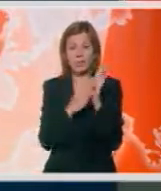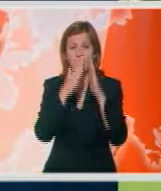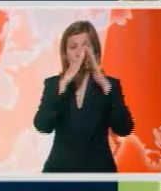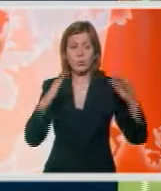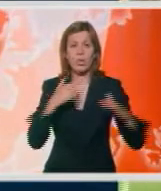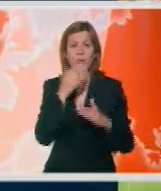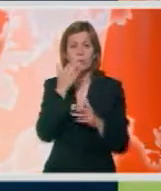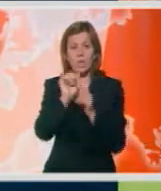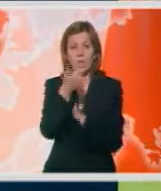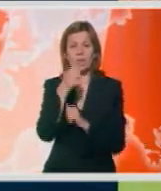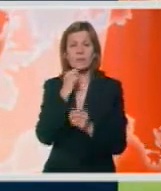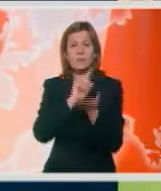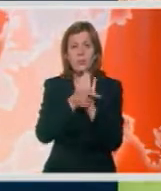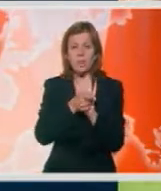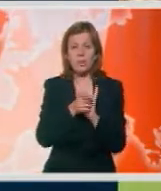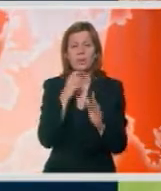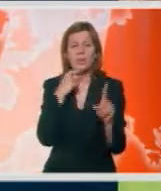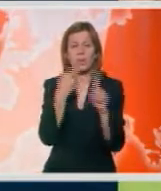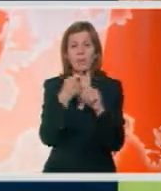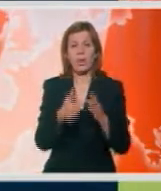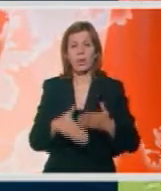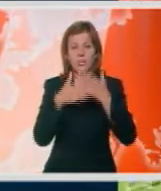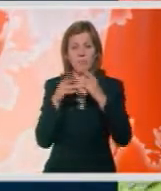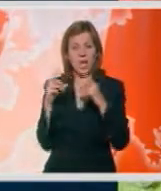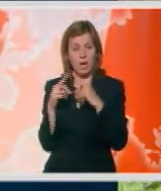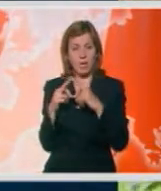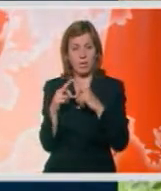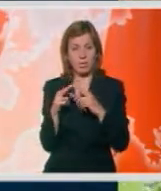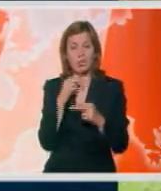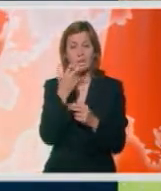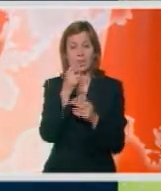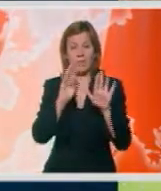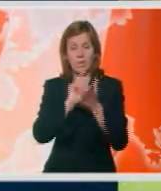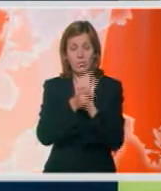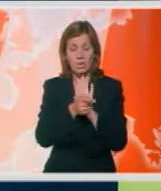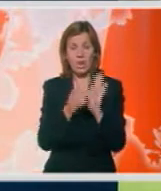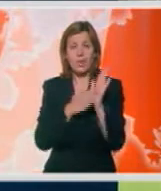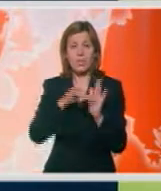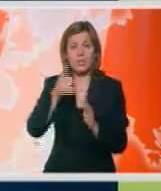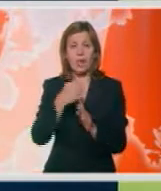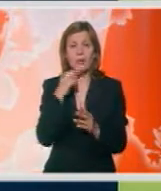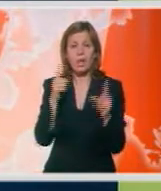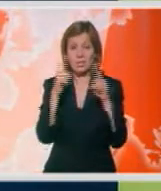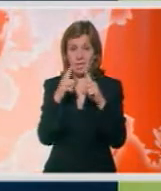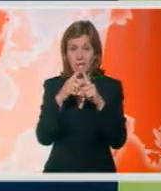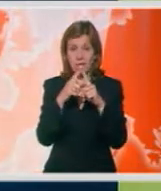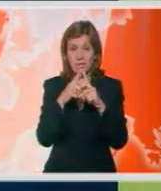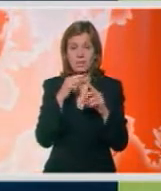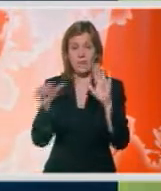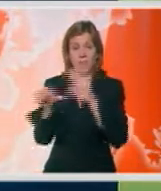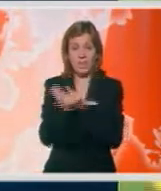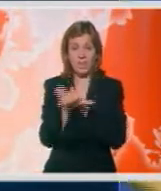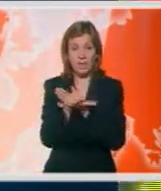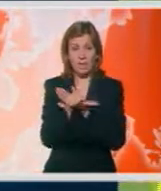do prednosti u 11. minutu, Kamara je asistirao Arnault. U 39. minutu Manchester United stiže do izjednačenja sa penala.